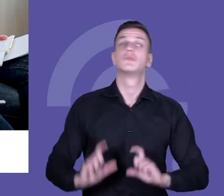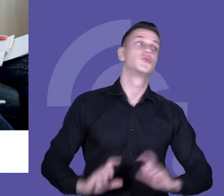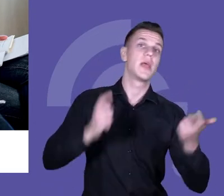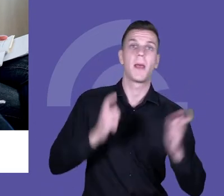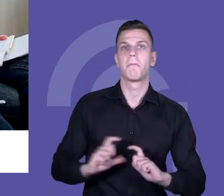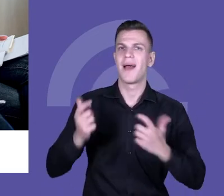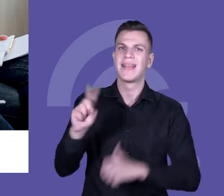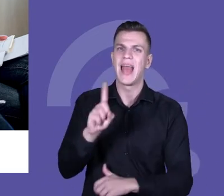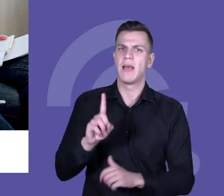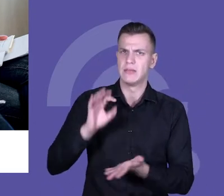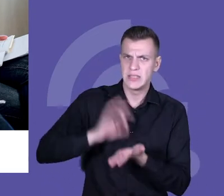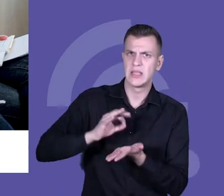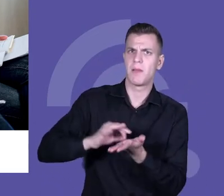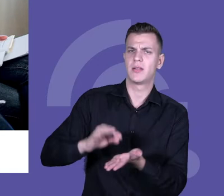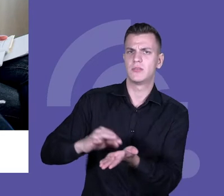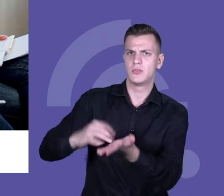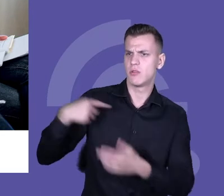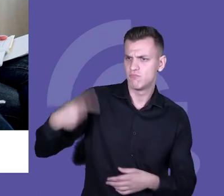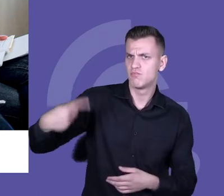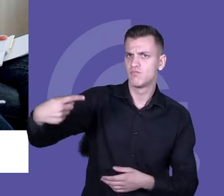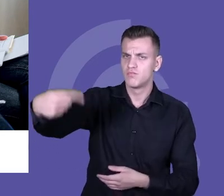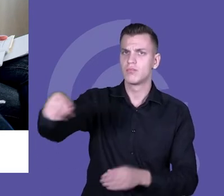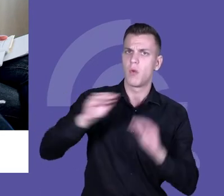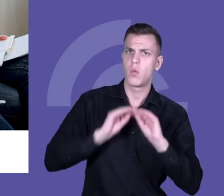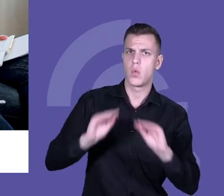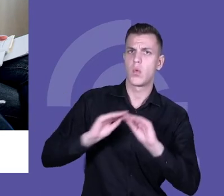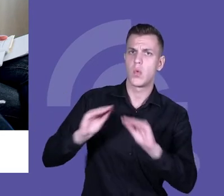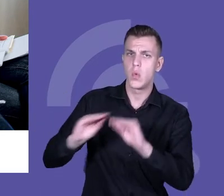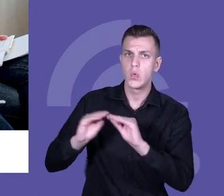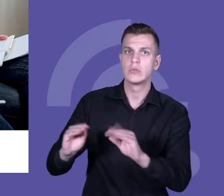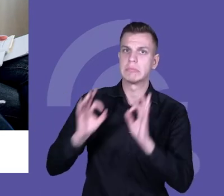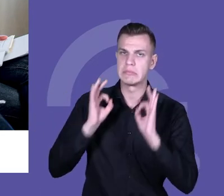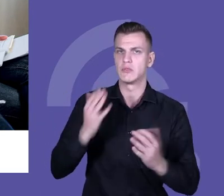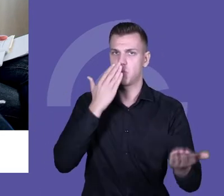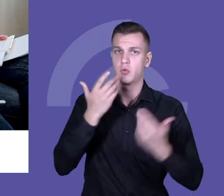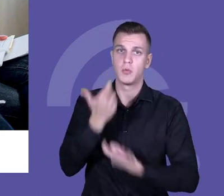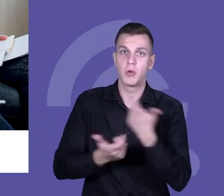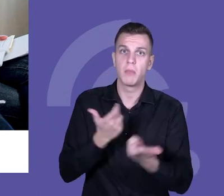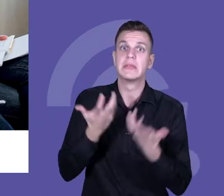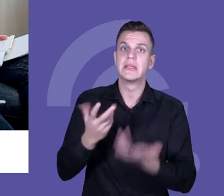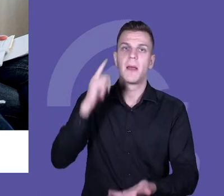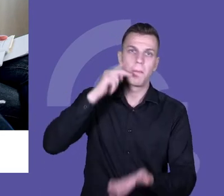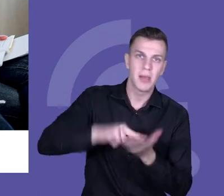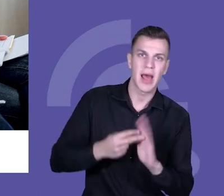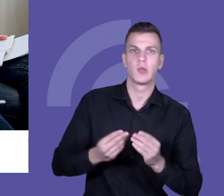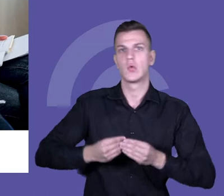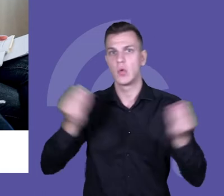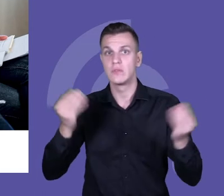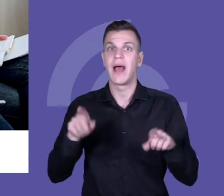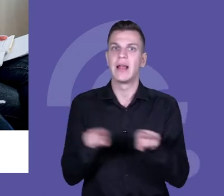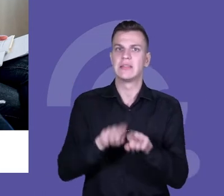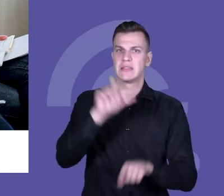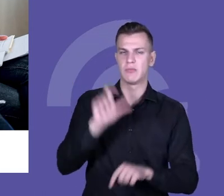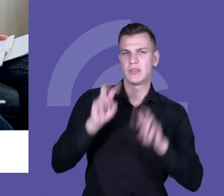podchodzić do nich systematycznie, metodycznie, żeby umieć je planować, rozwijać i badać, żeby to rzeczywiście była